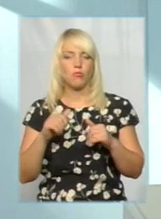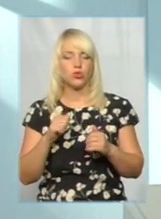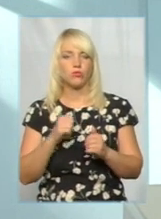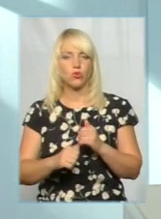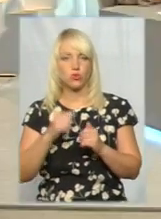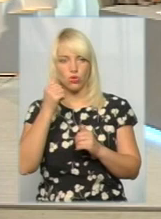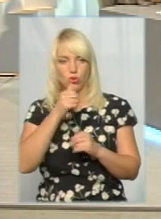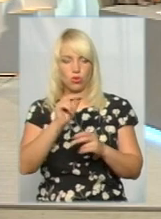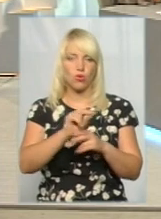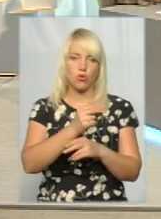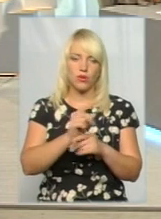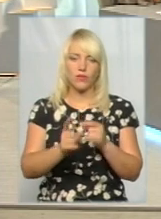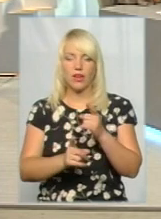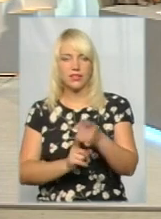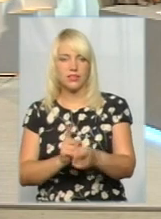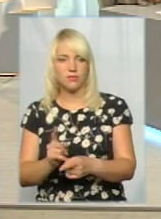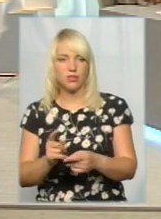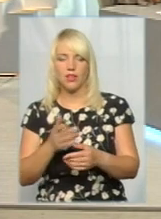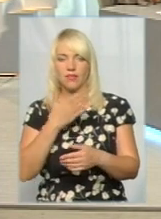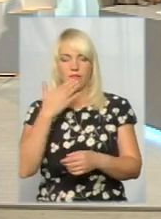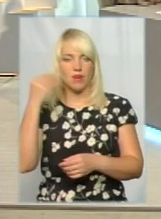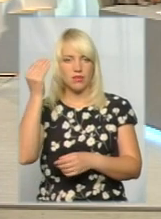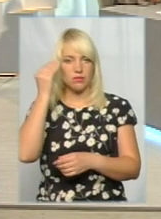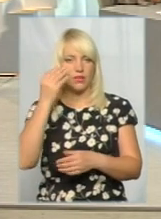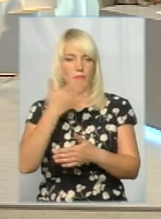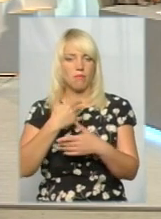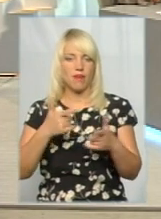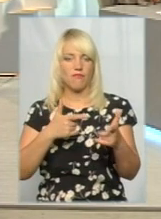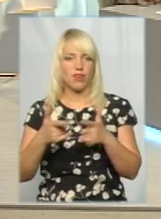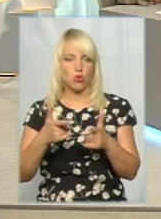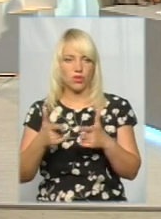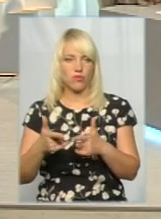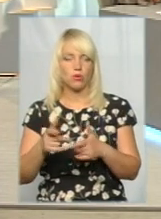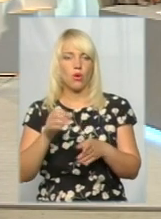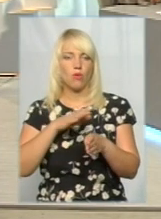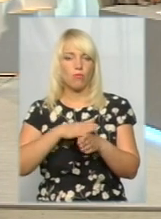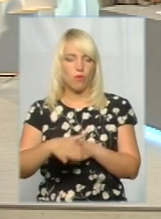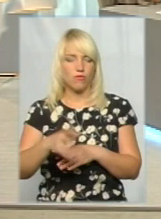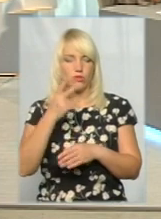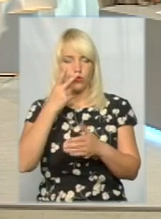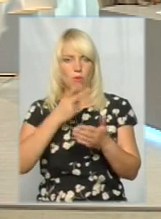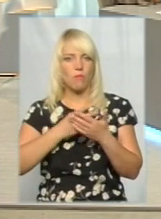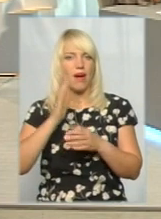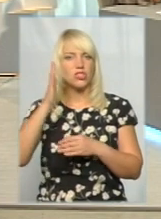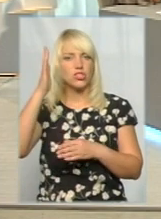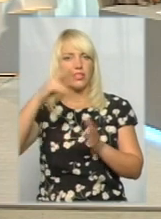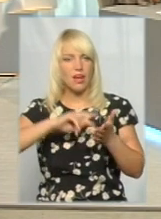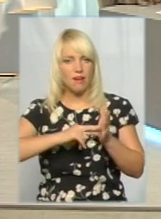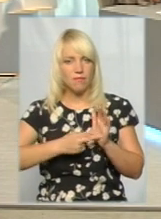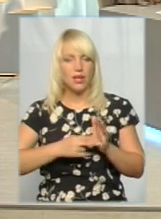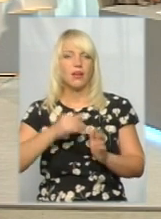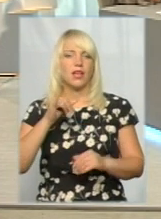коригувати і змінювати сенсу немає. Ми виготовимо повністю бачення, ми будемо мати